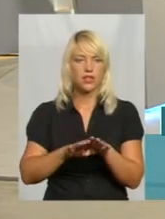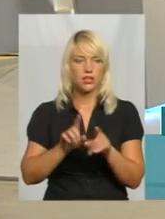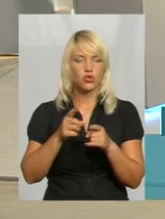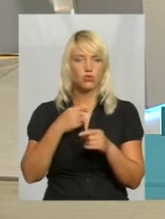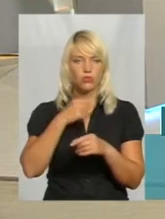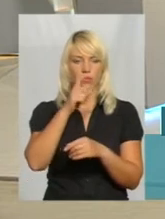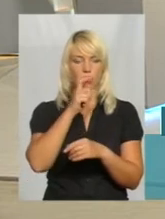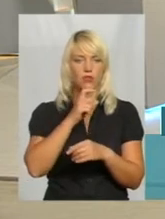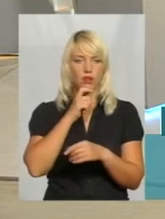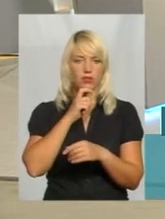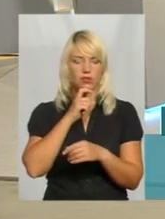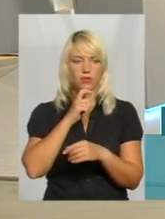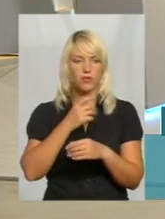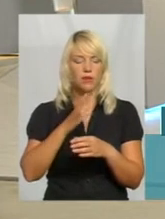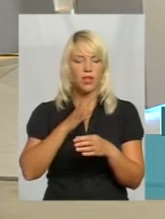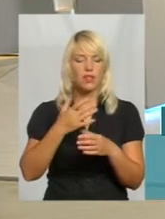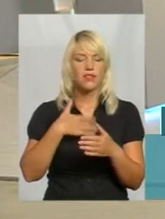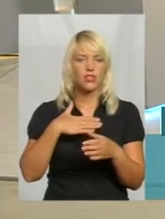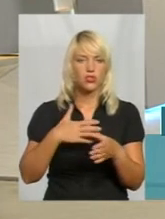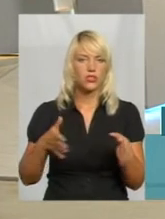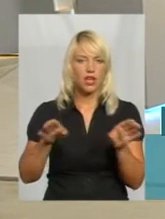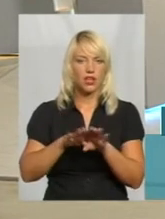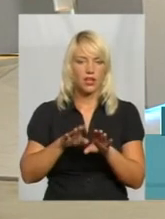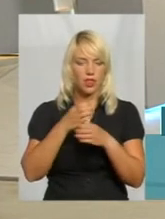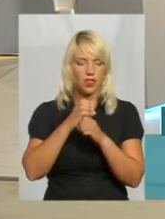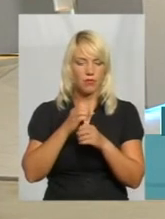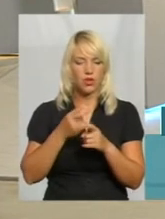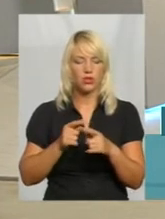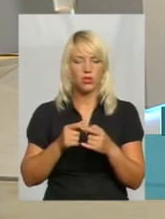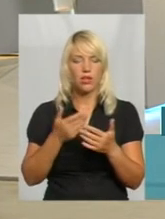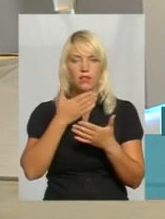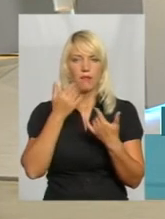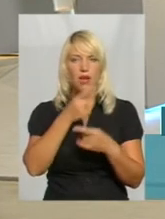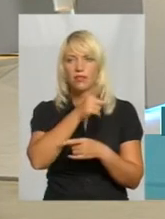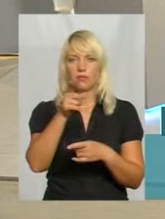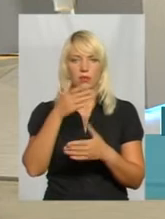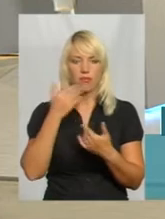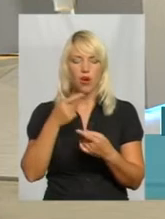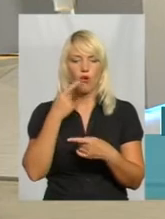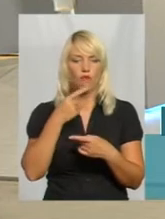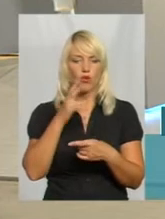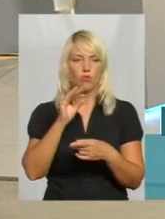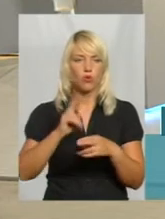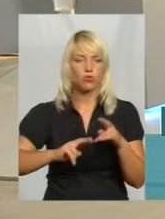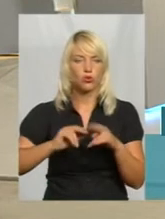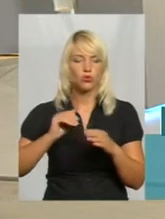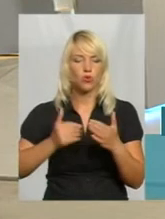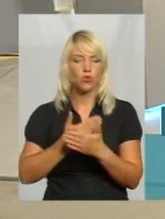понятно. Людям треба лабораторії, розумієте? Немає. Так от, виходить, що говорять про стройку нових